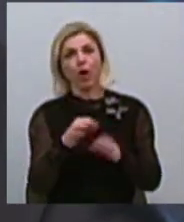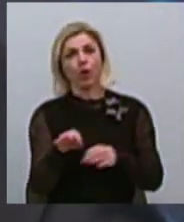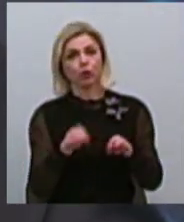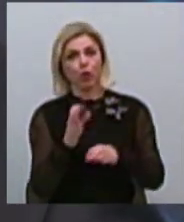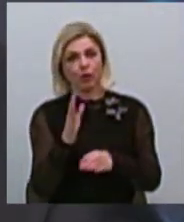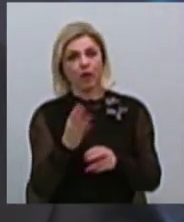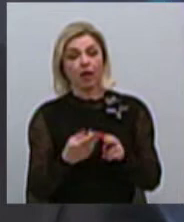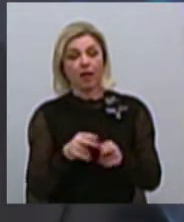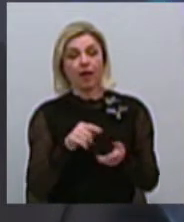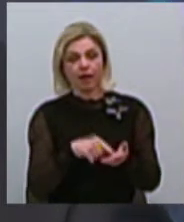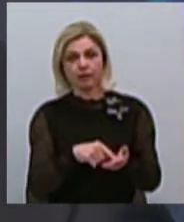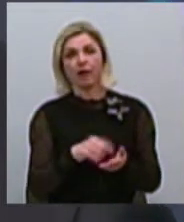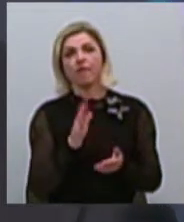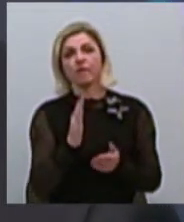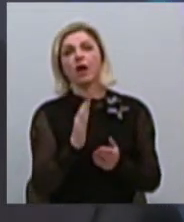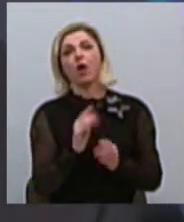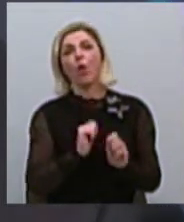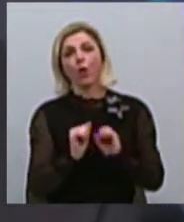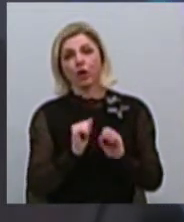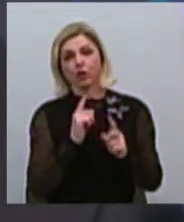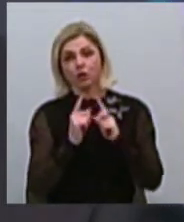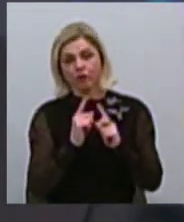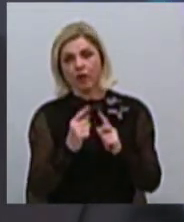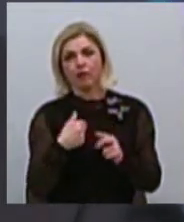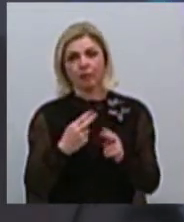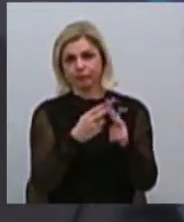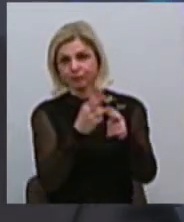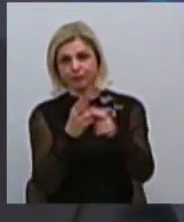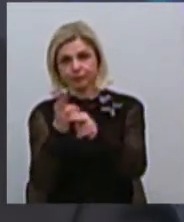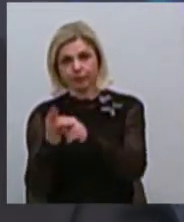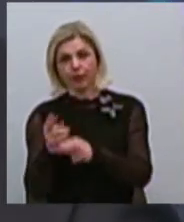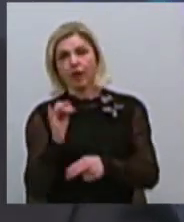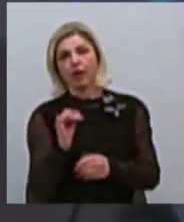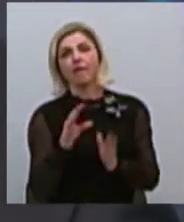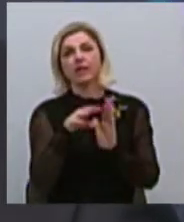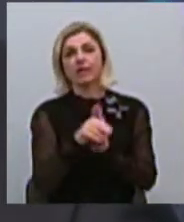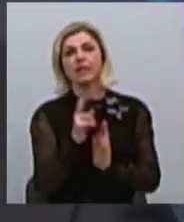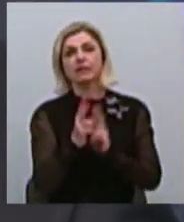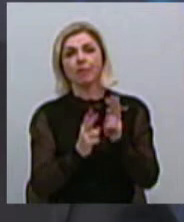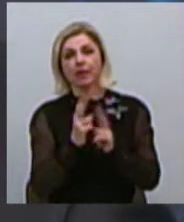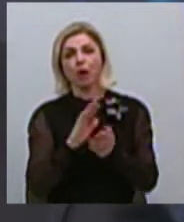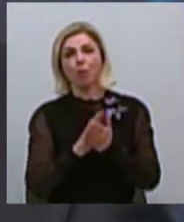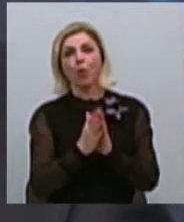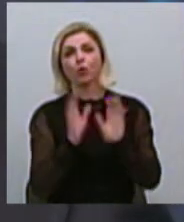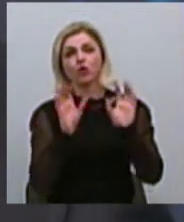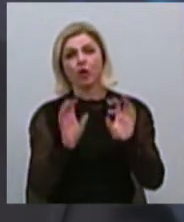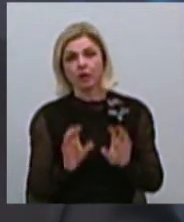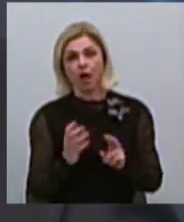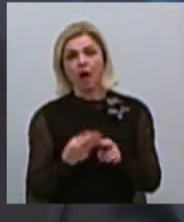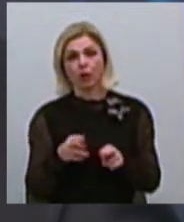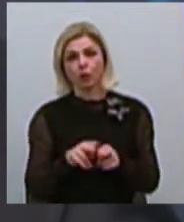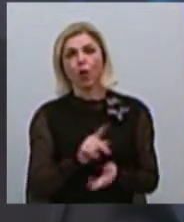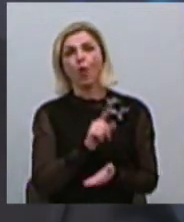ми в рамках Координаційного совета реагуємо. Внесені змінення в положення, які об'язують